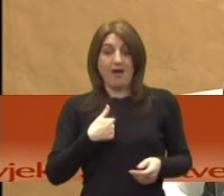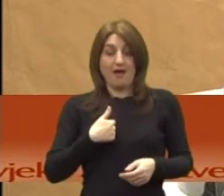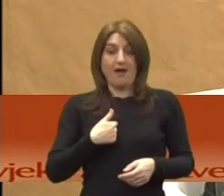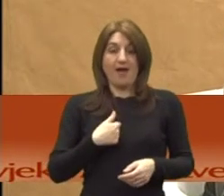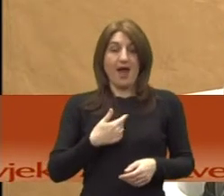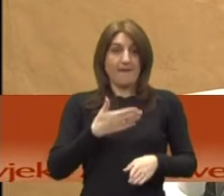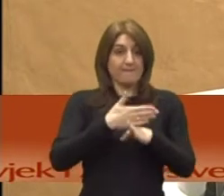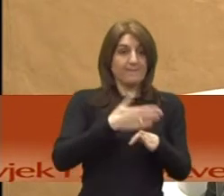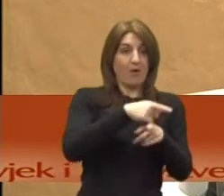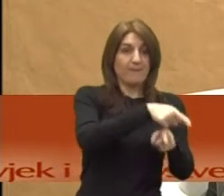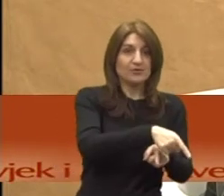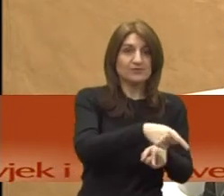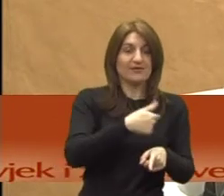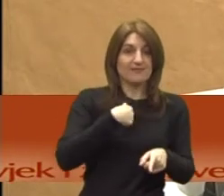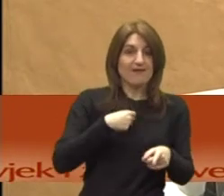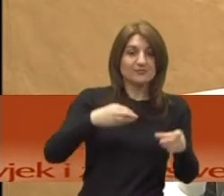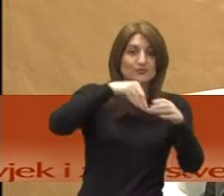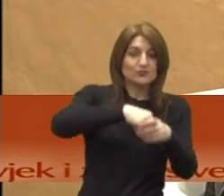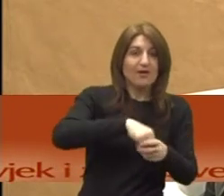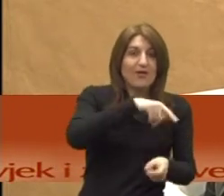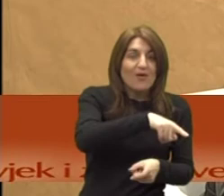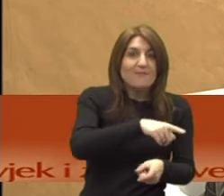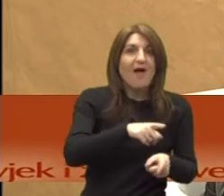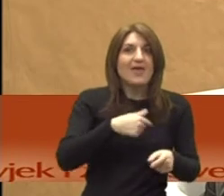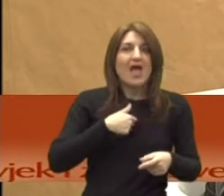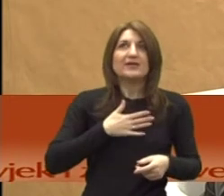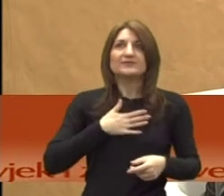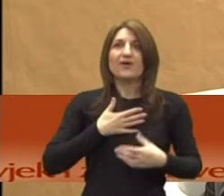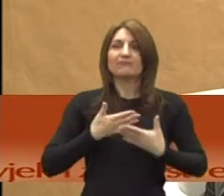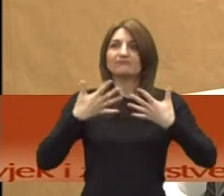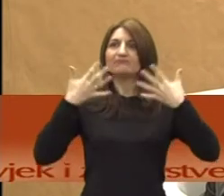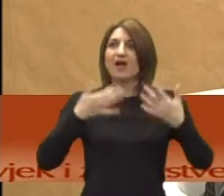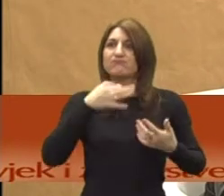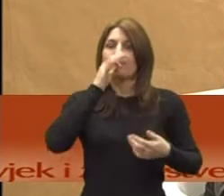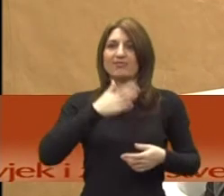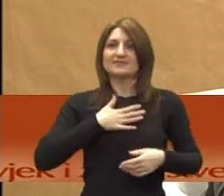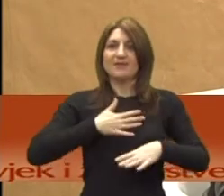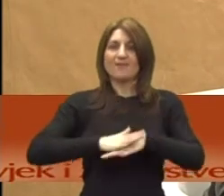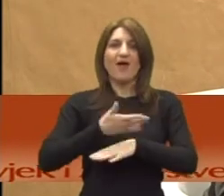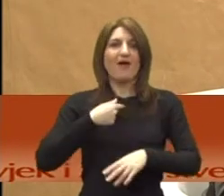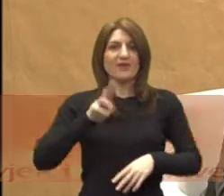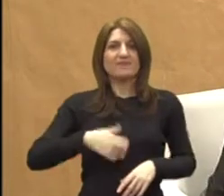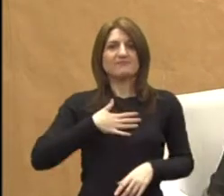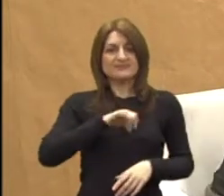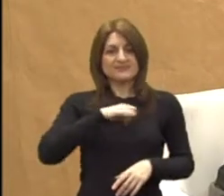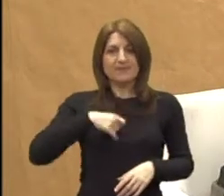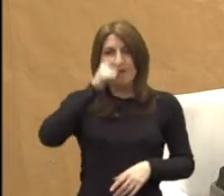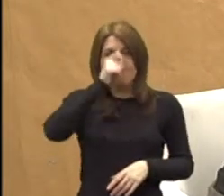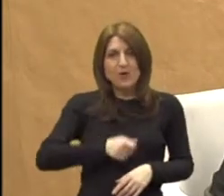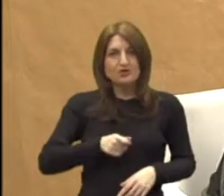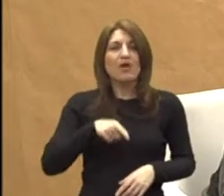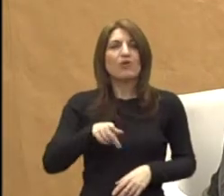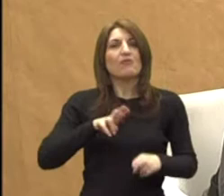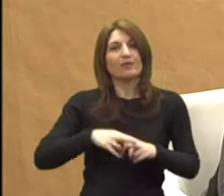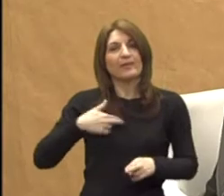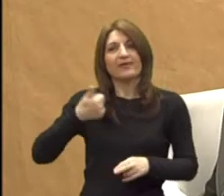i da se udaluje u nekoj aktivnosti, pobršava sliku sebe i stvara jedno samopoštovanje. Koje će mu kasnije kroz život biti